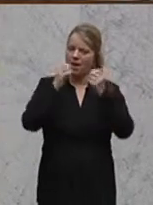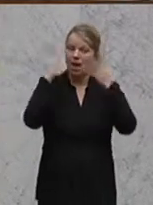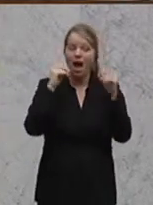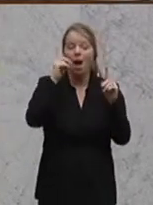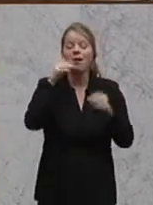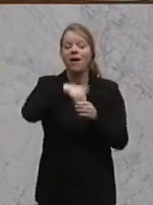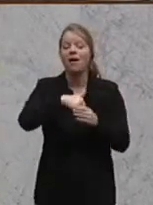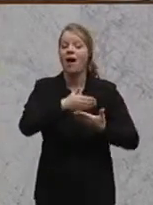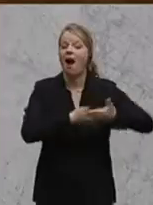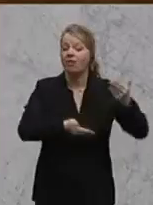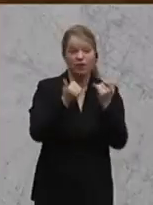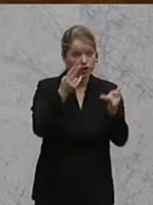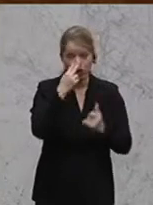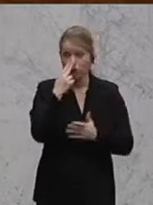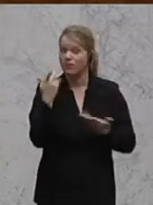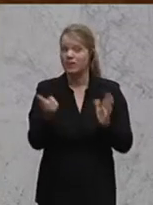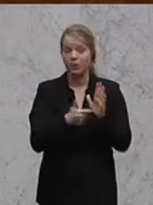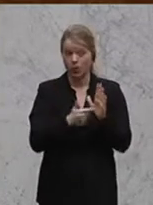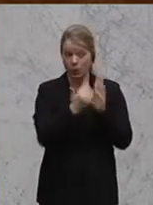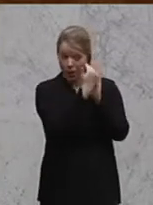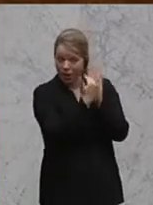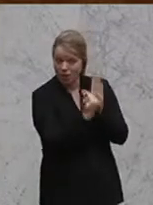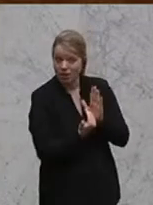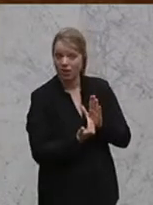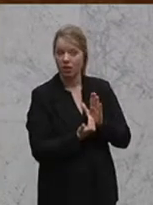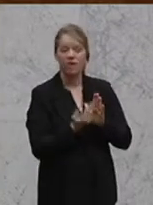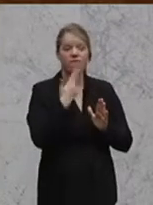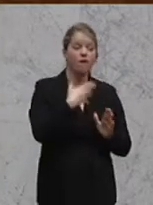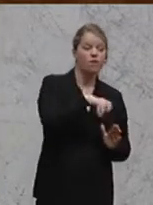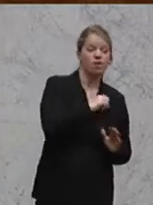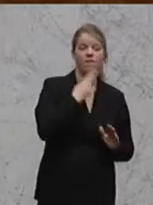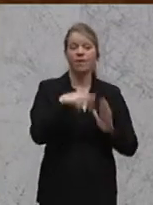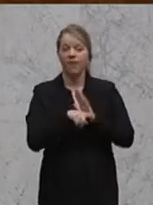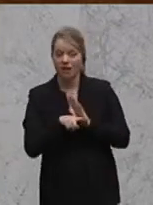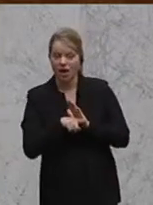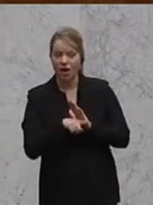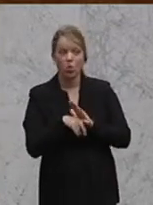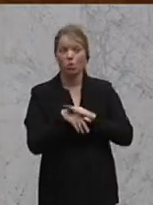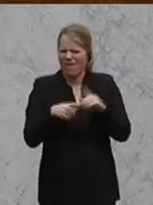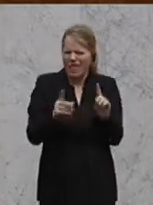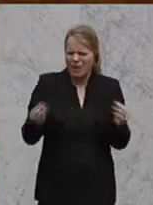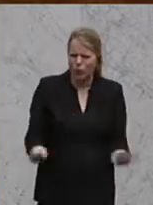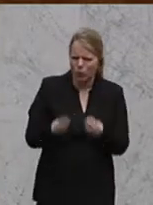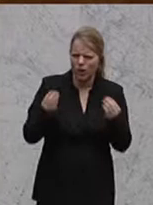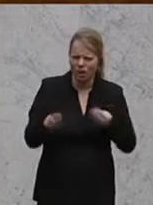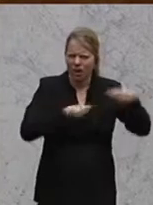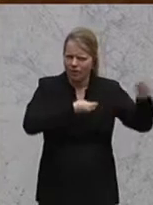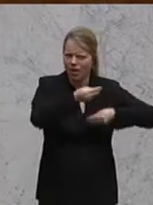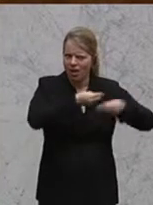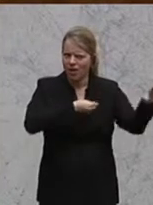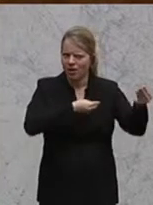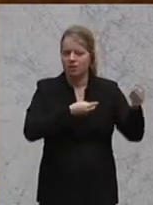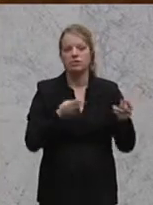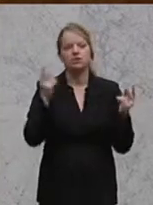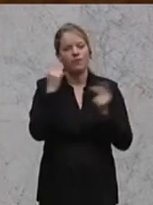Handel und unter welchen Bedingungen zu wessen Vorteil und zu wessen Nachteil und für welche Güter. Na selbstverständlich